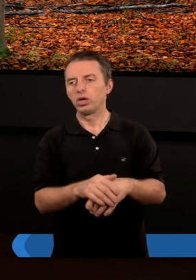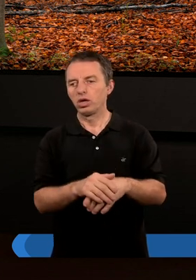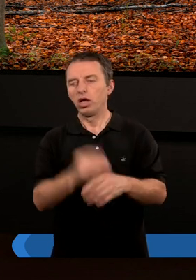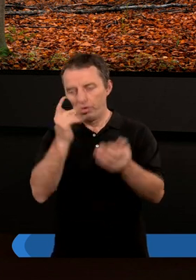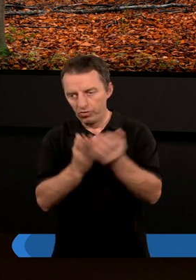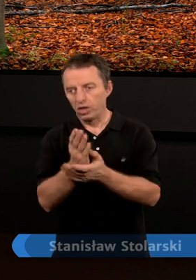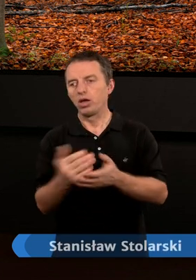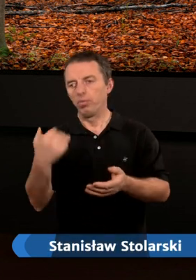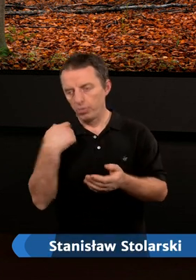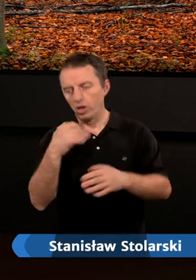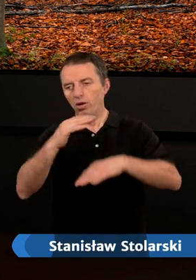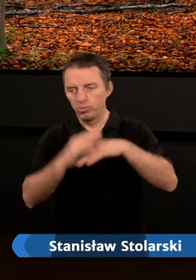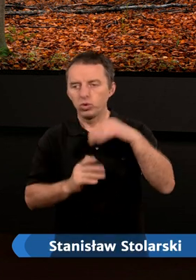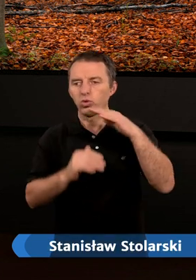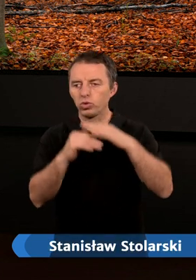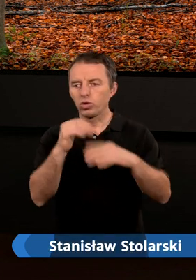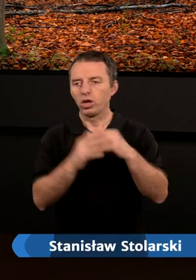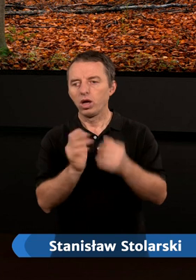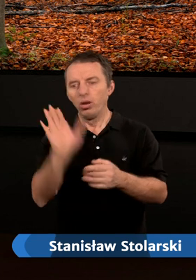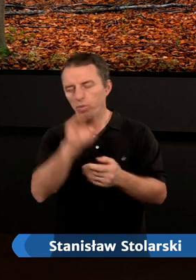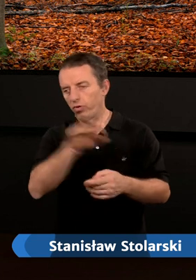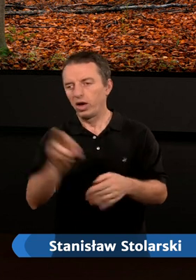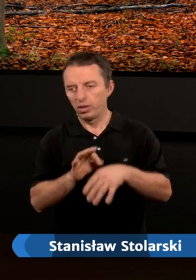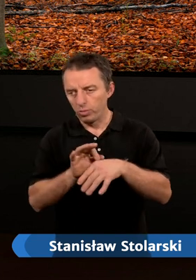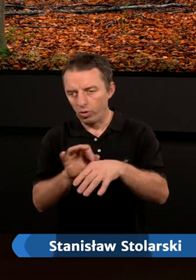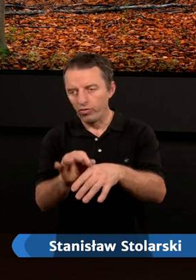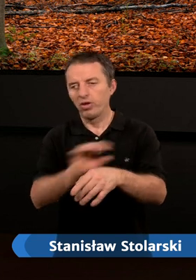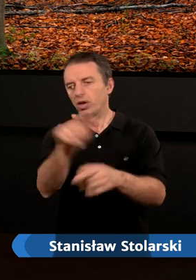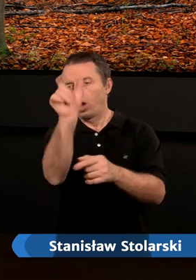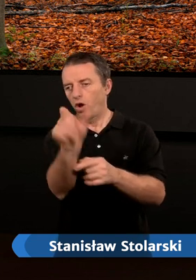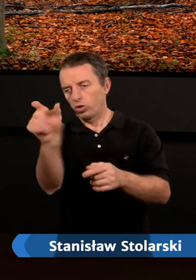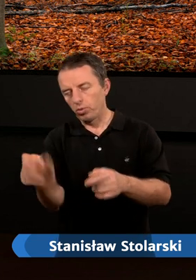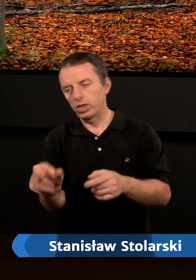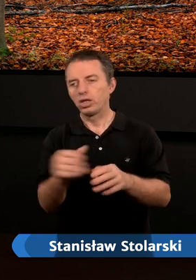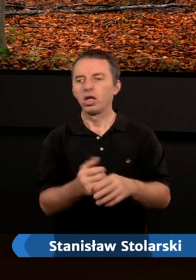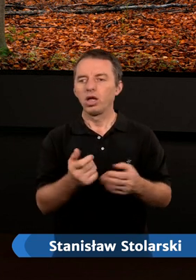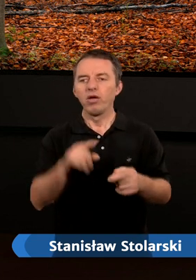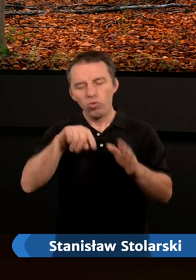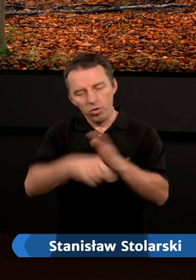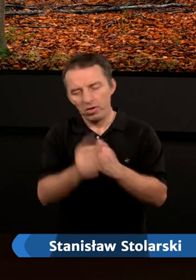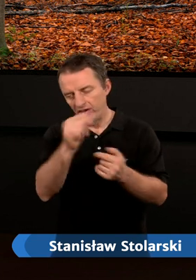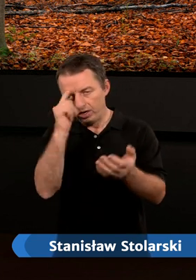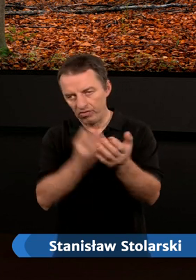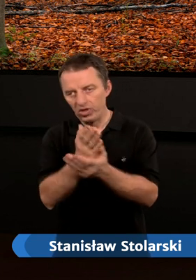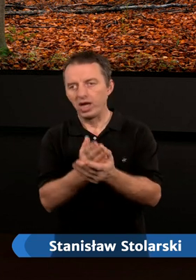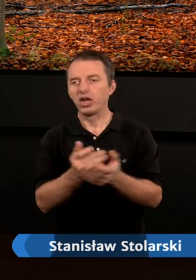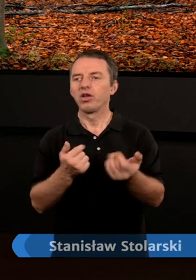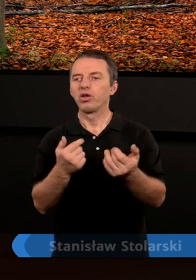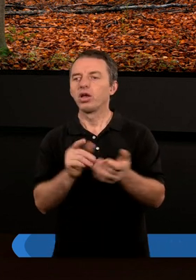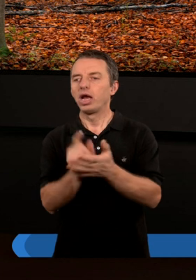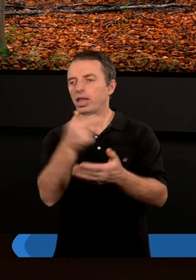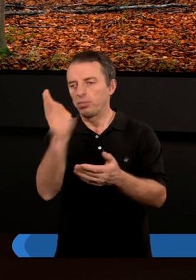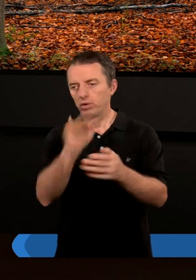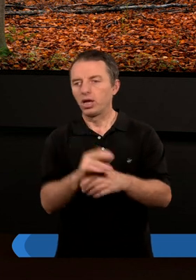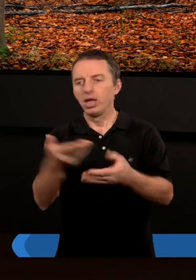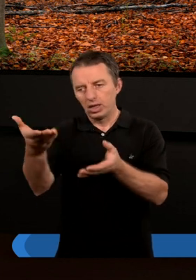Bożego. Wierzę, że było to dla Was budujące. Niech Bóg Was prowadzi w Waszym osobistym pogłębianiu Waszej wiary i wiedzy